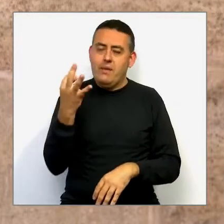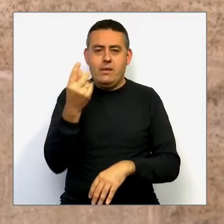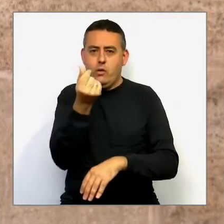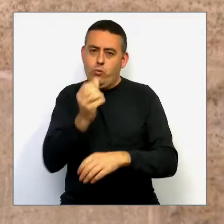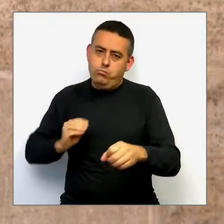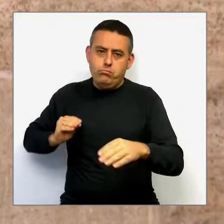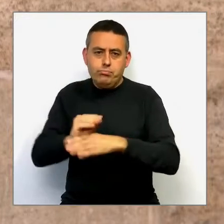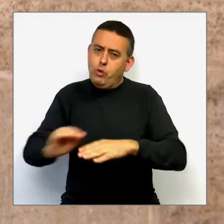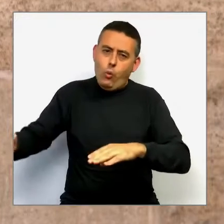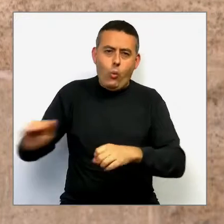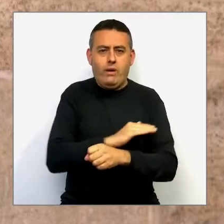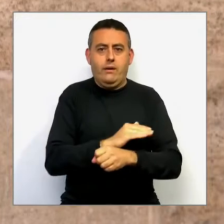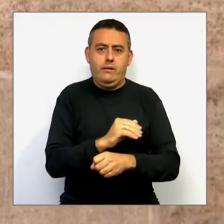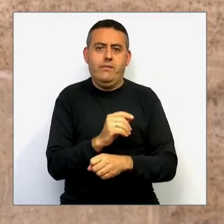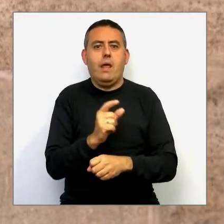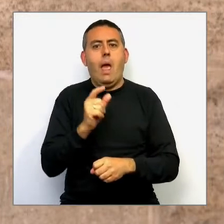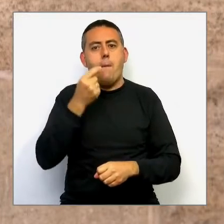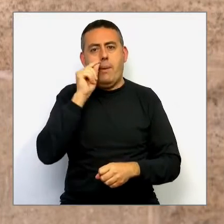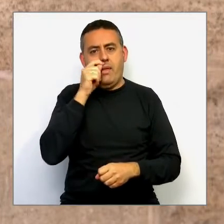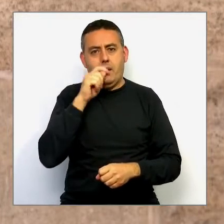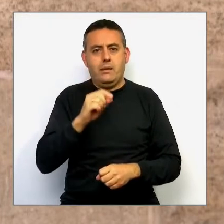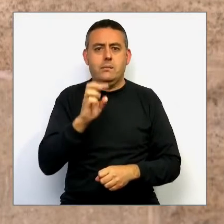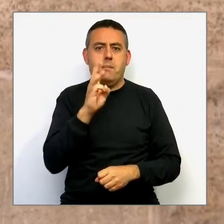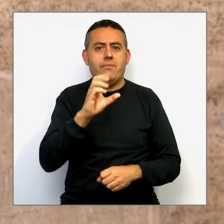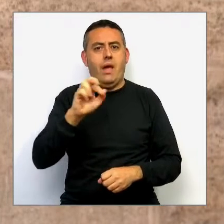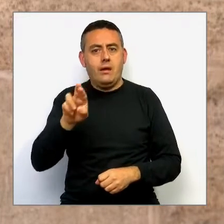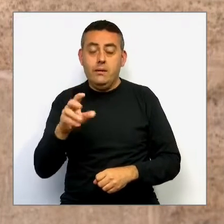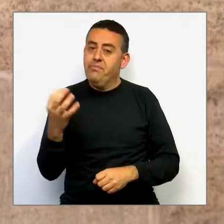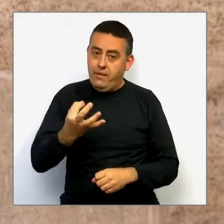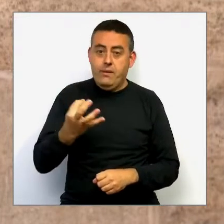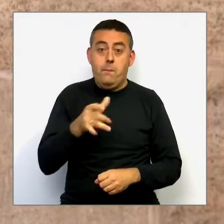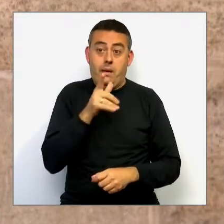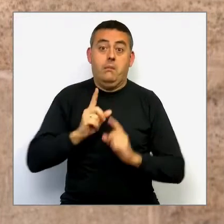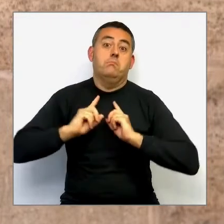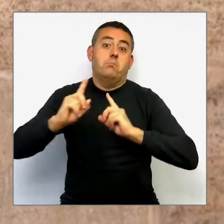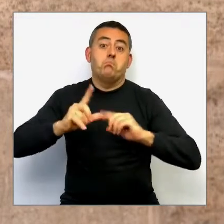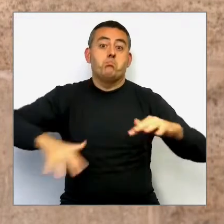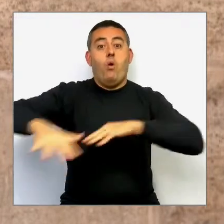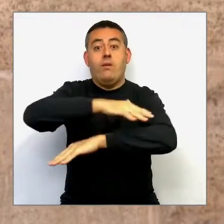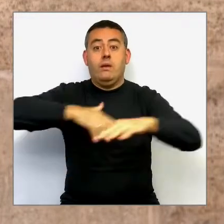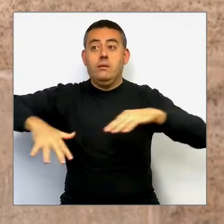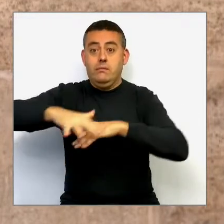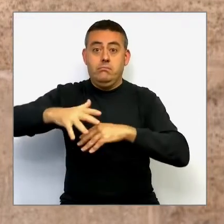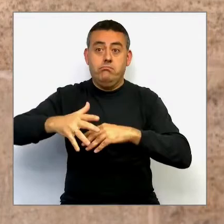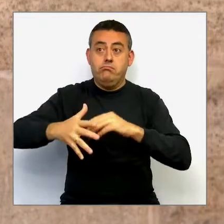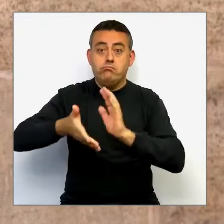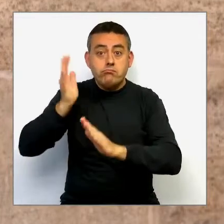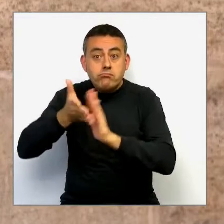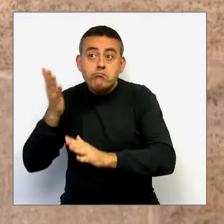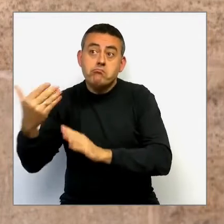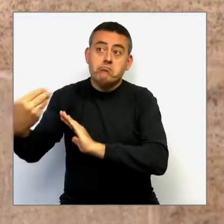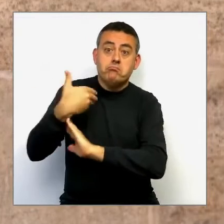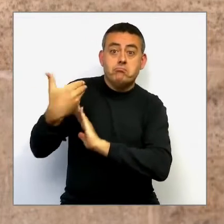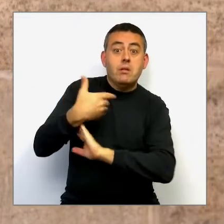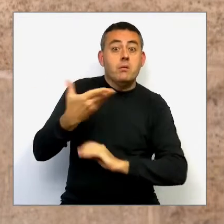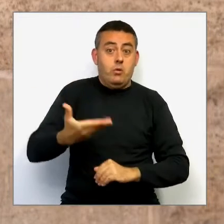totes les persones, sigui a quina sigui la seva renda, puguin, finalment, accedir als altres països. Nosaltres necessitem aquest turisme estranger que ha confiat